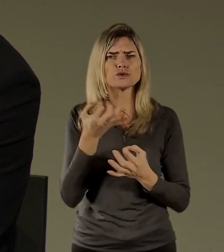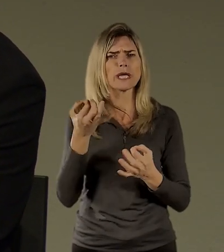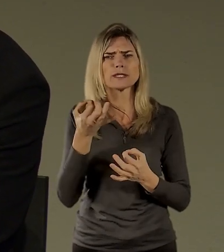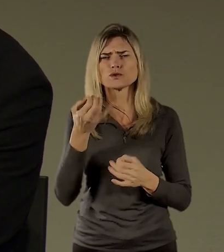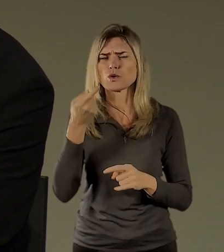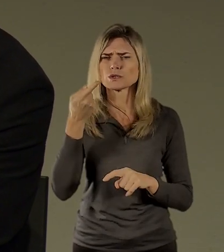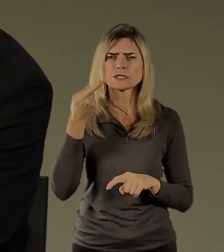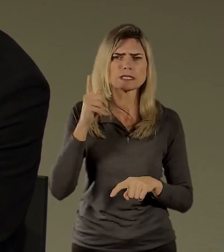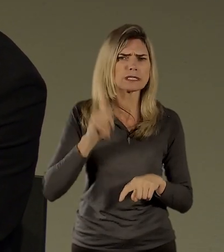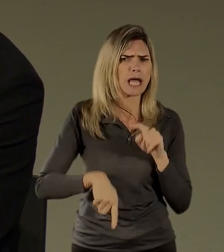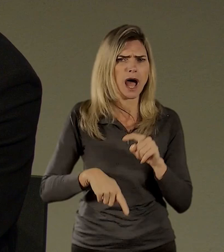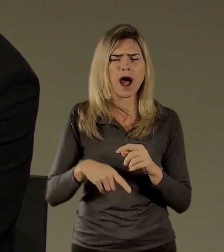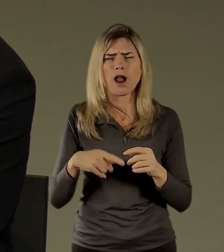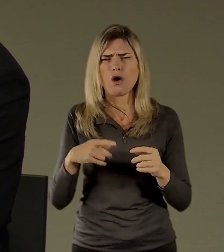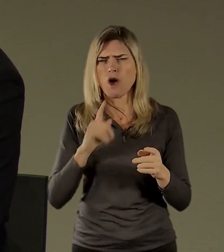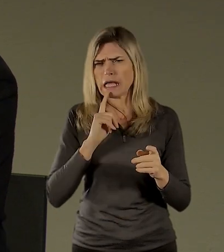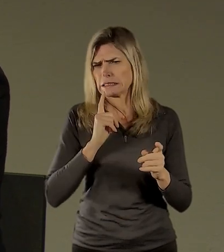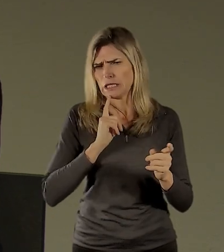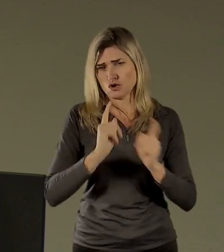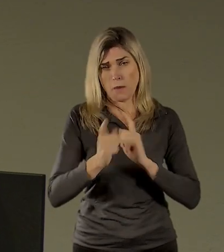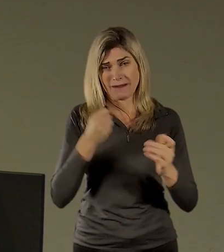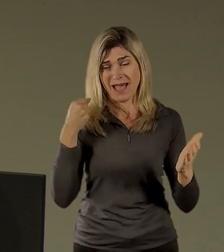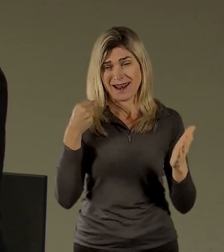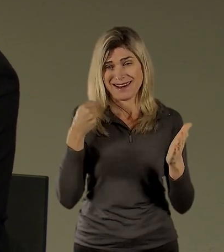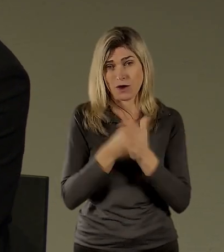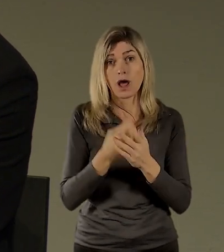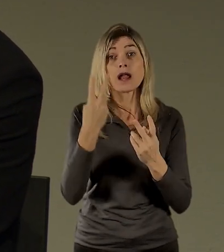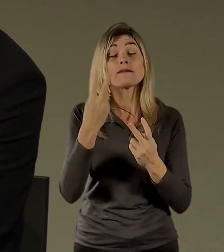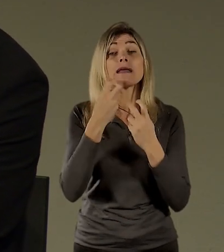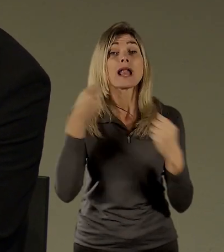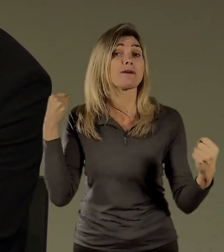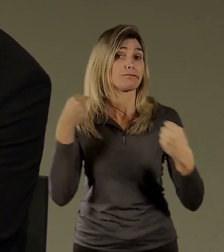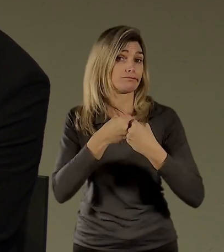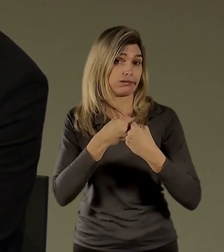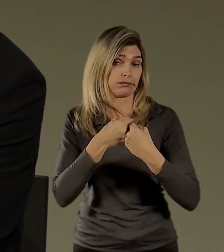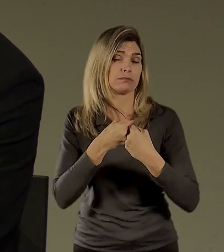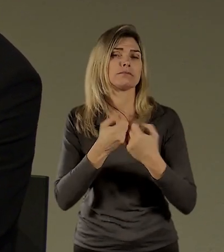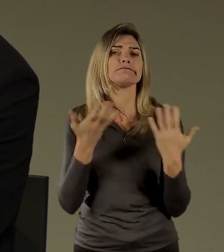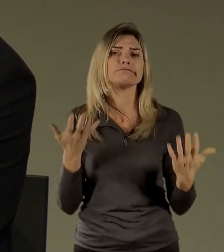významnější dopravní nehoda, kdy se tam dvě tramvaje srazily a od té doby